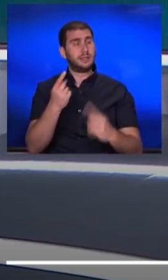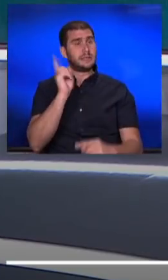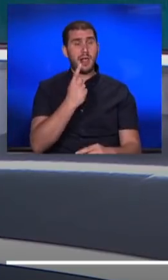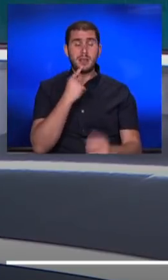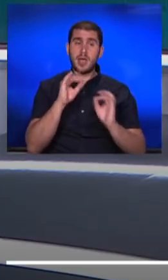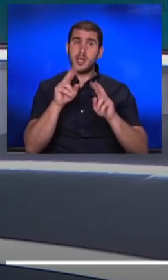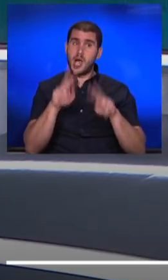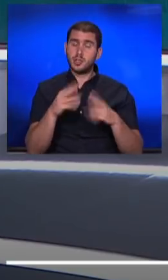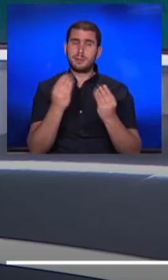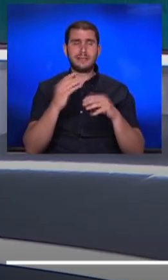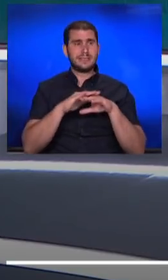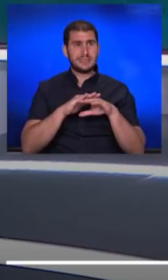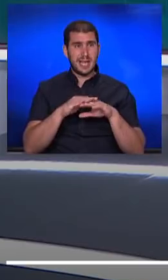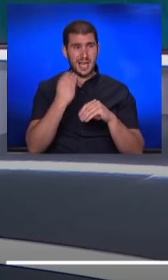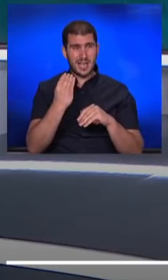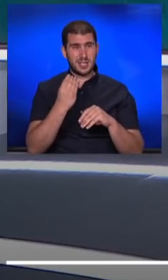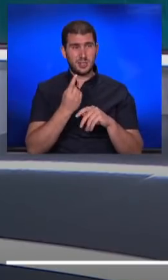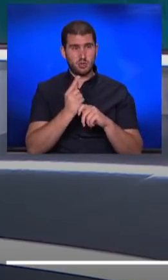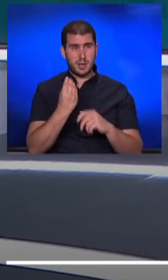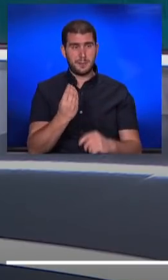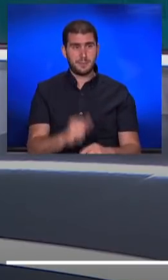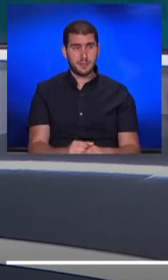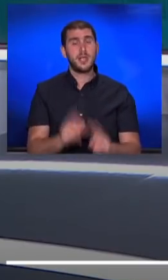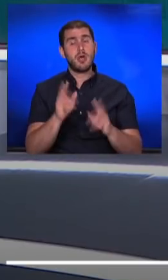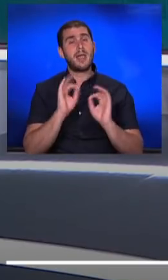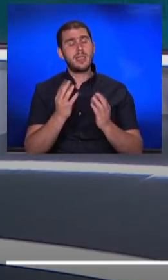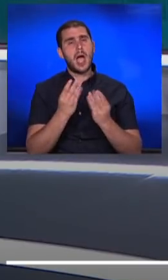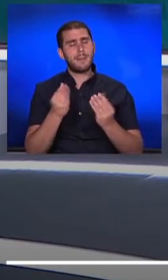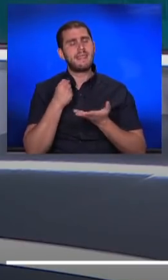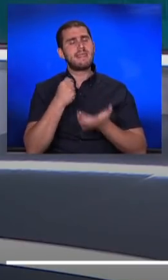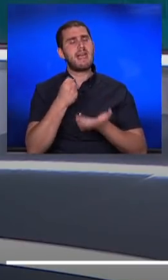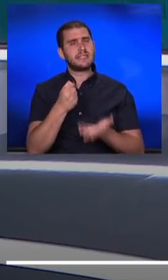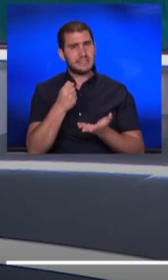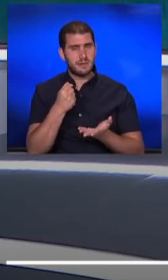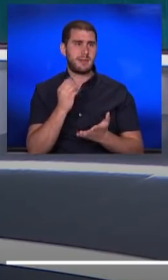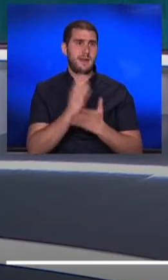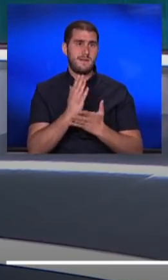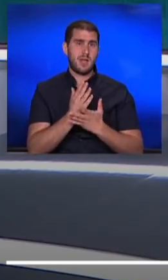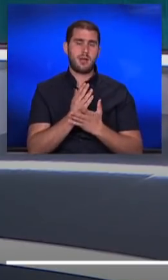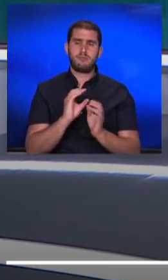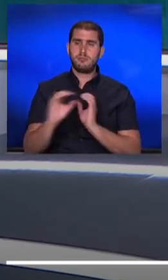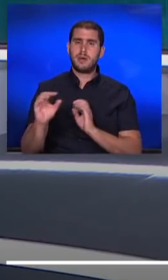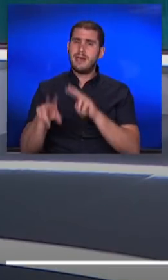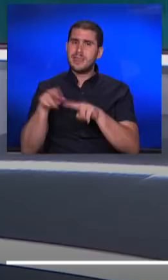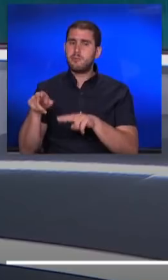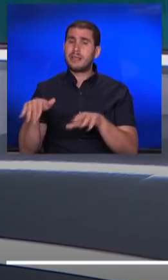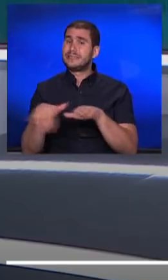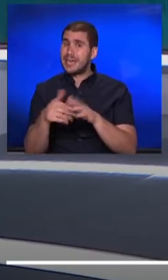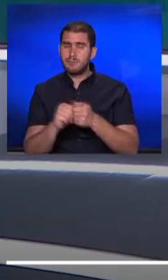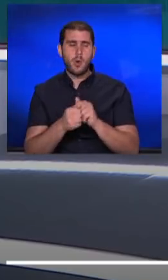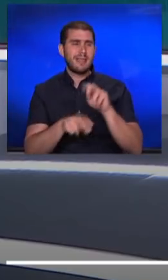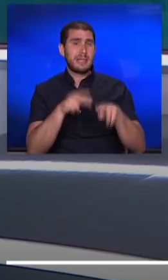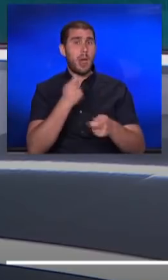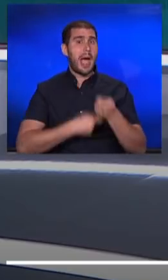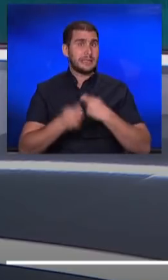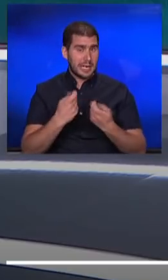יש הרבה מאוד, רגע רק שנייה אחת, רק שנייה, שנייה, שעדיין הרבה מאוד תקציבים שהלכו בין אם זה, שוב, לטיפול בסכים, בין אם זה לטיפול בעסקים